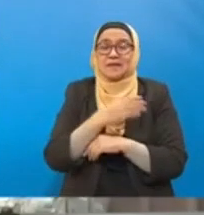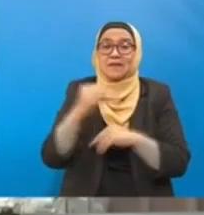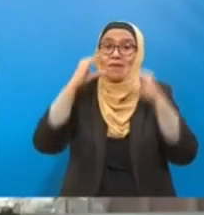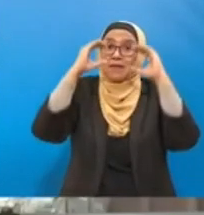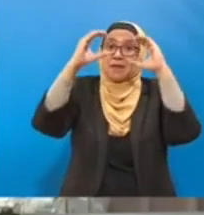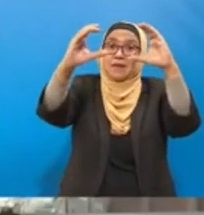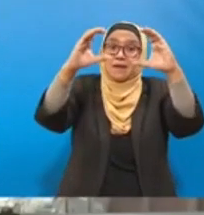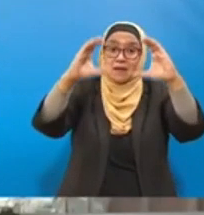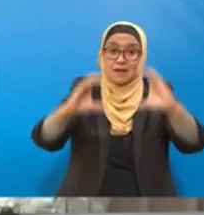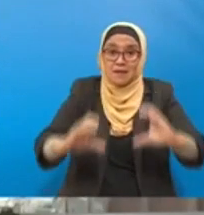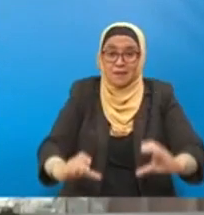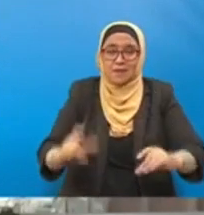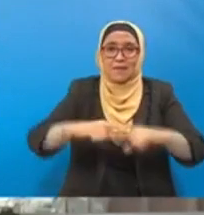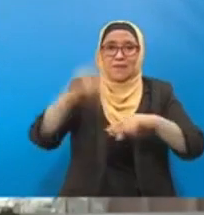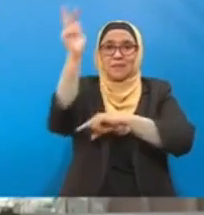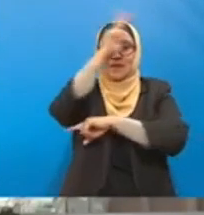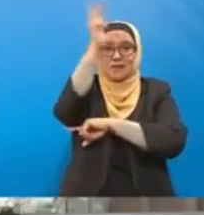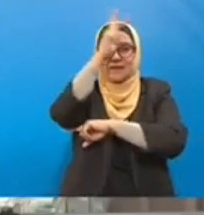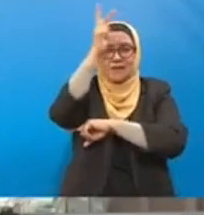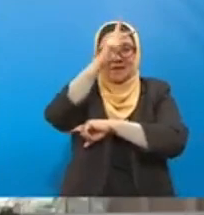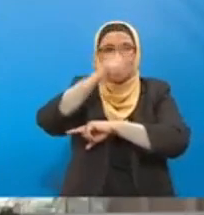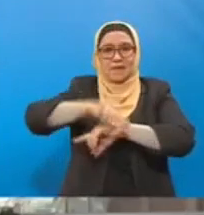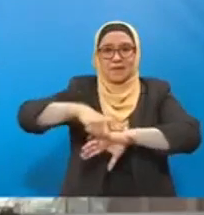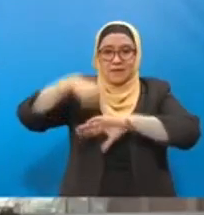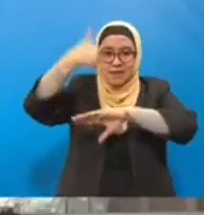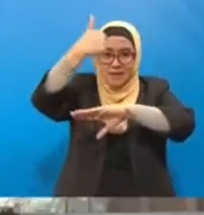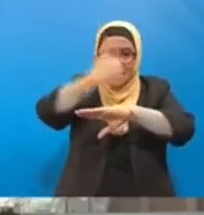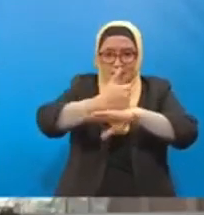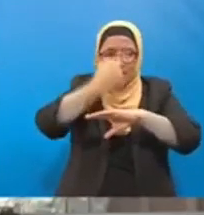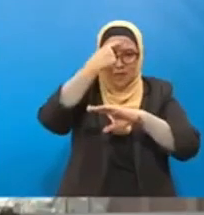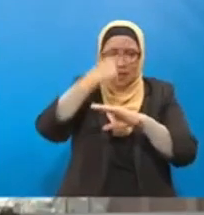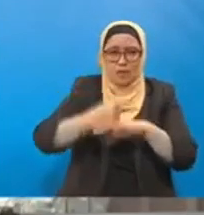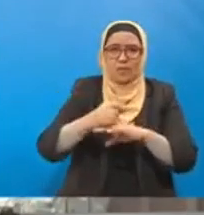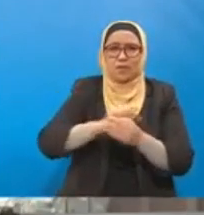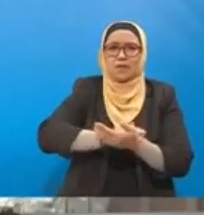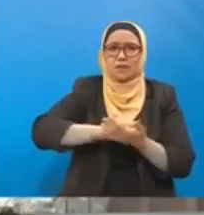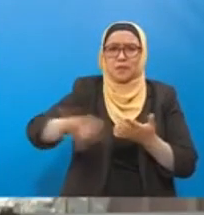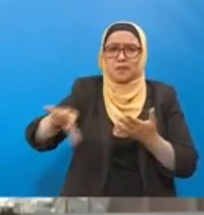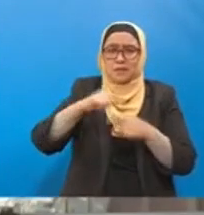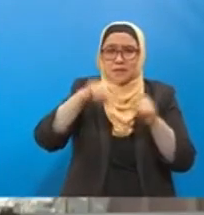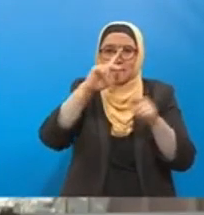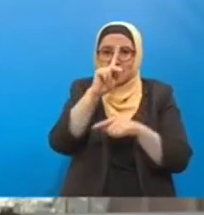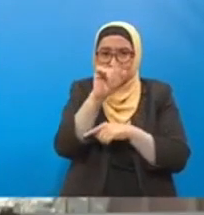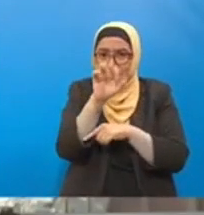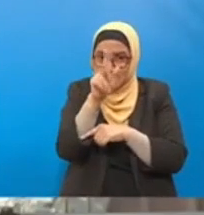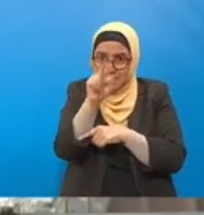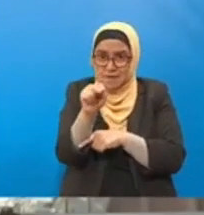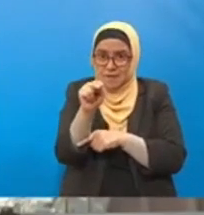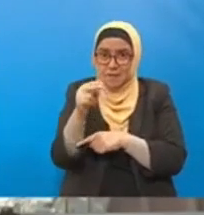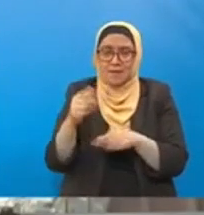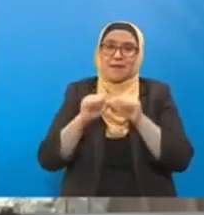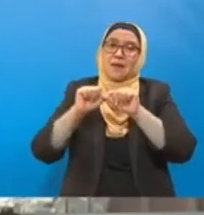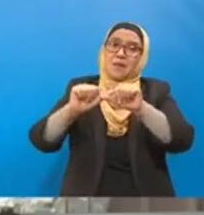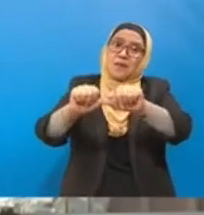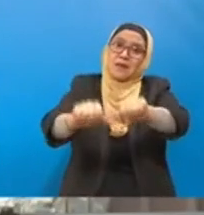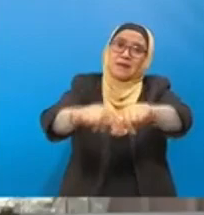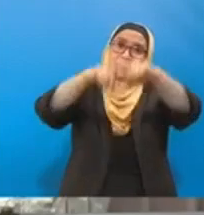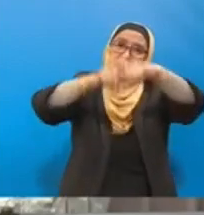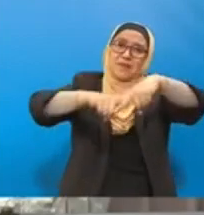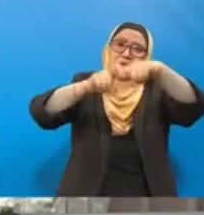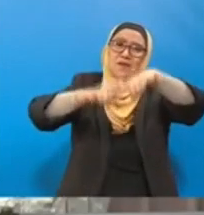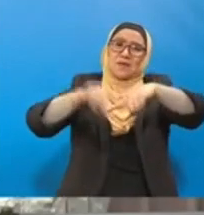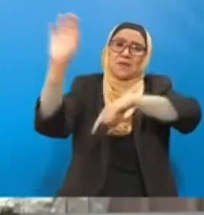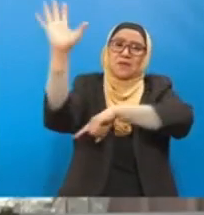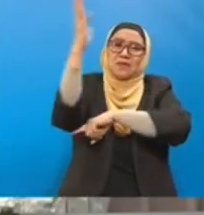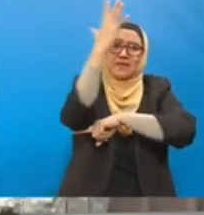yang kita bina untuk offset karbon, kita masih lagi bergantung kepada hutan kita